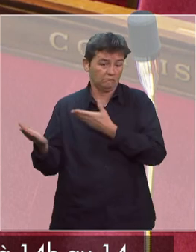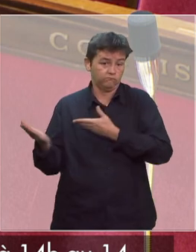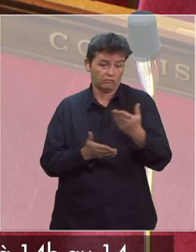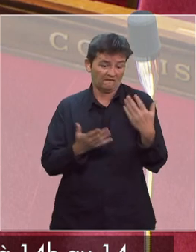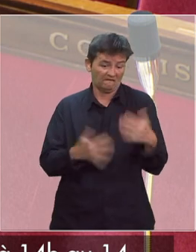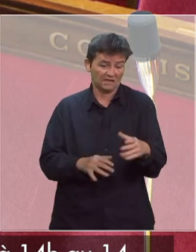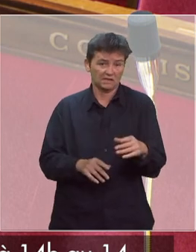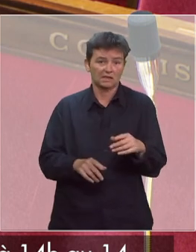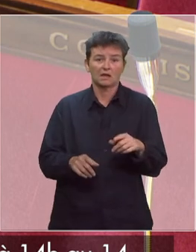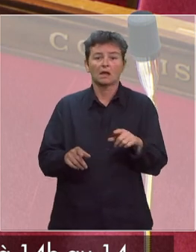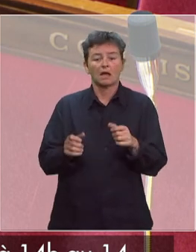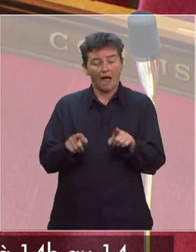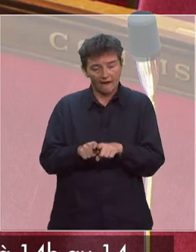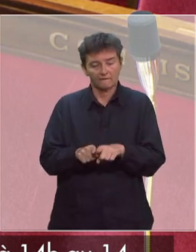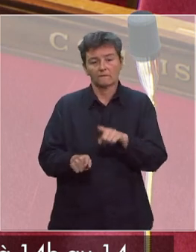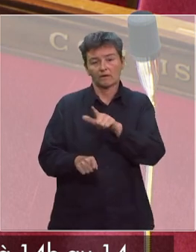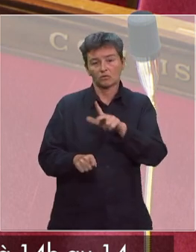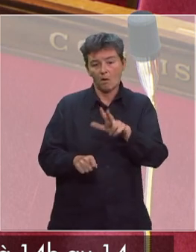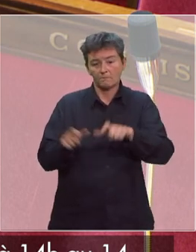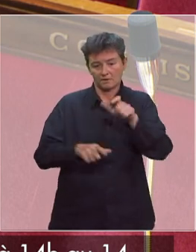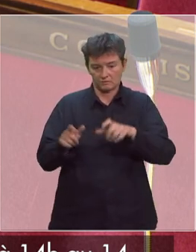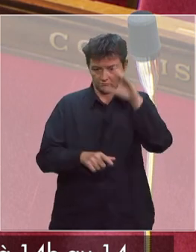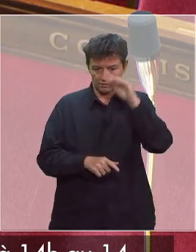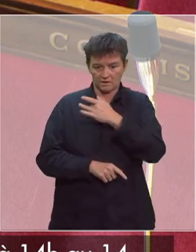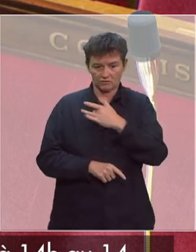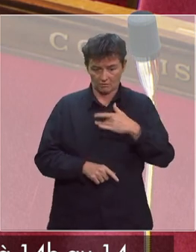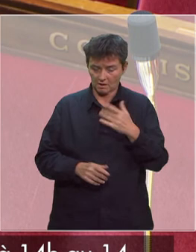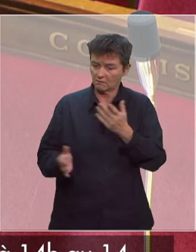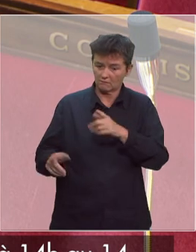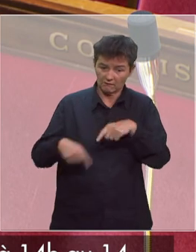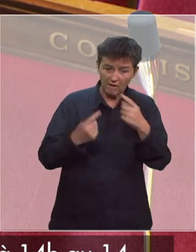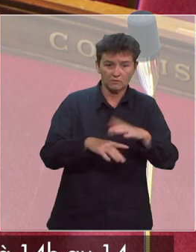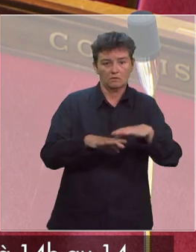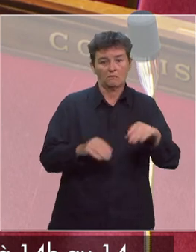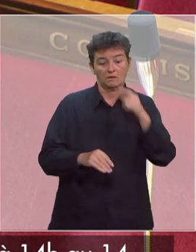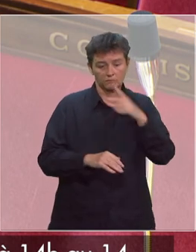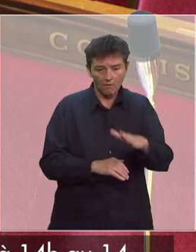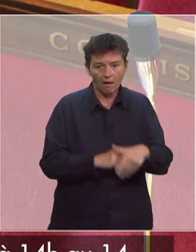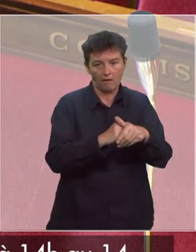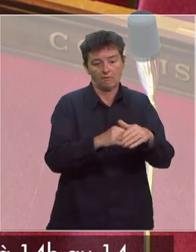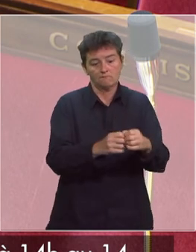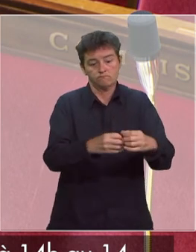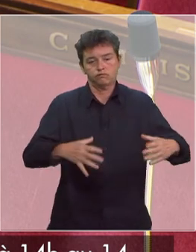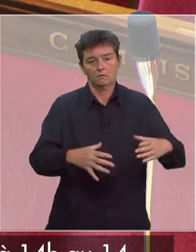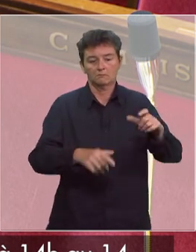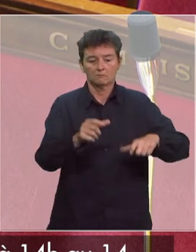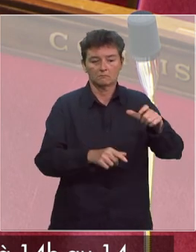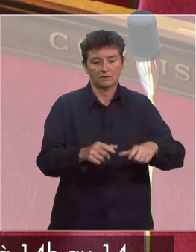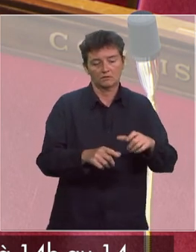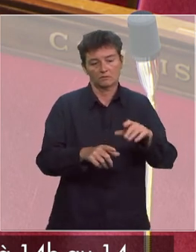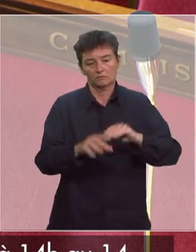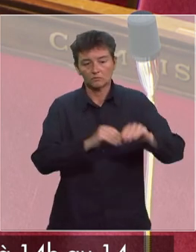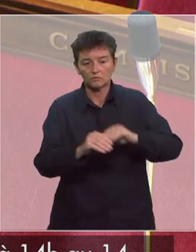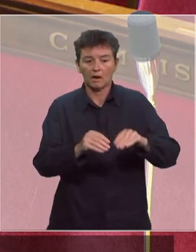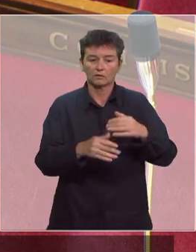Guadeloupe comme 23 professionnels de santé de la réserve sanitaire, effectivement, pour venir augmenter le nombre de lits de